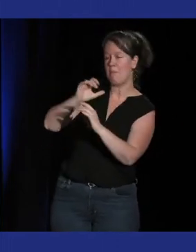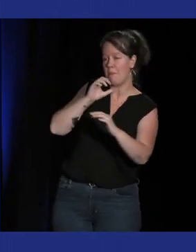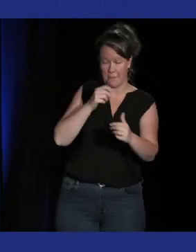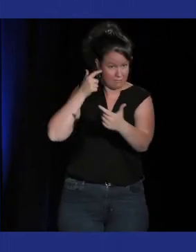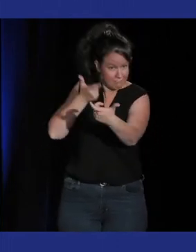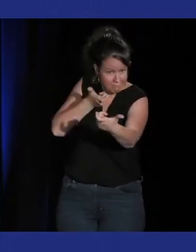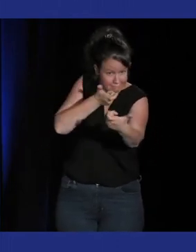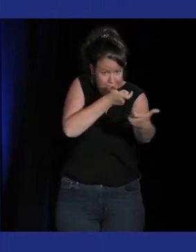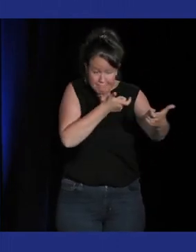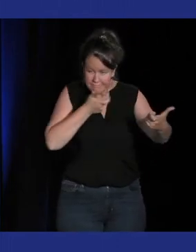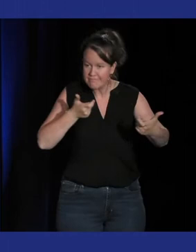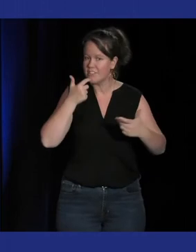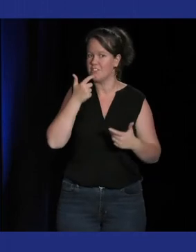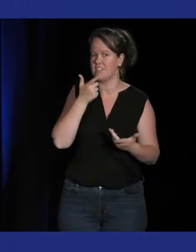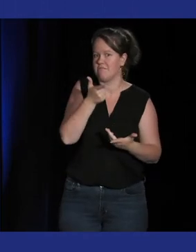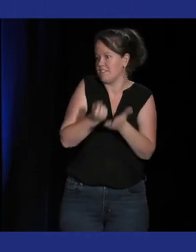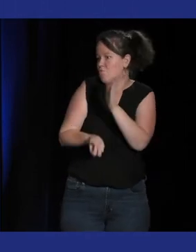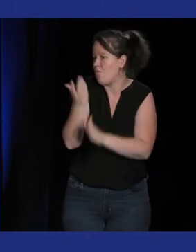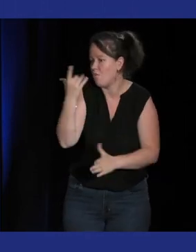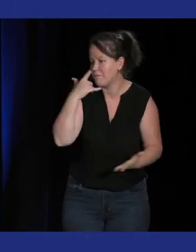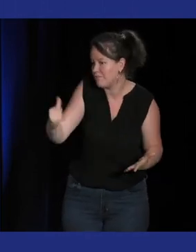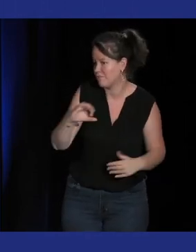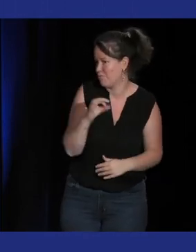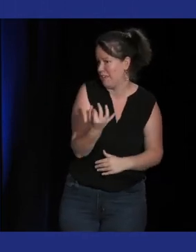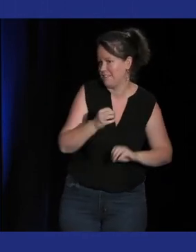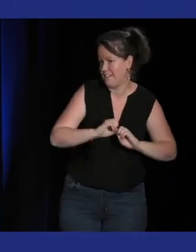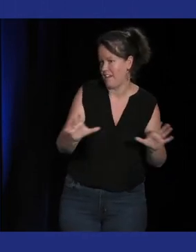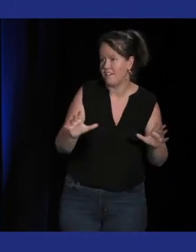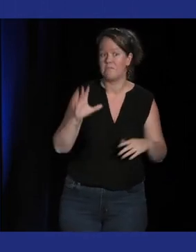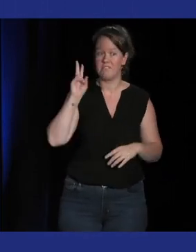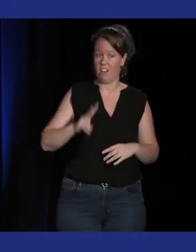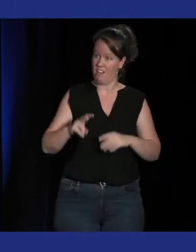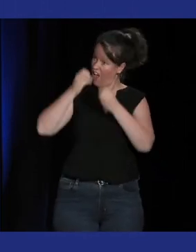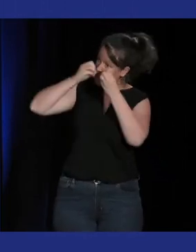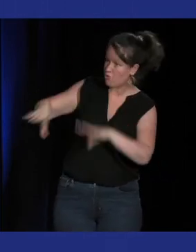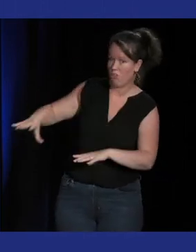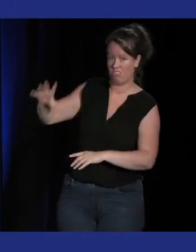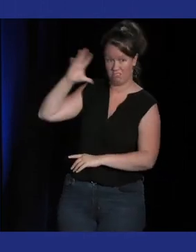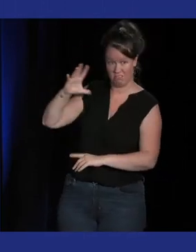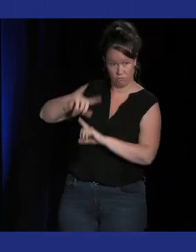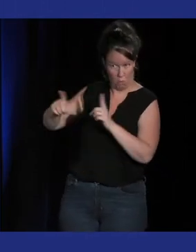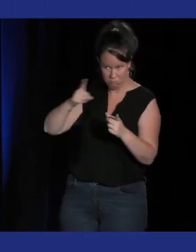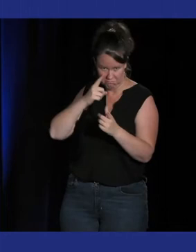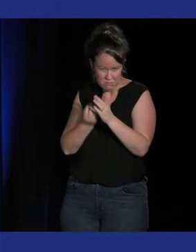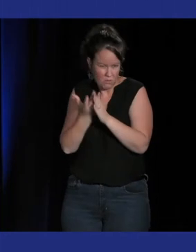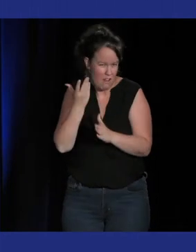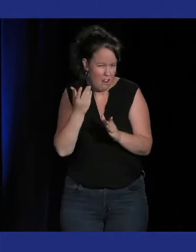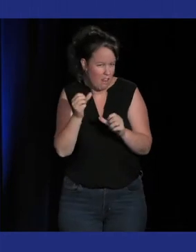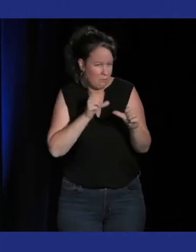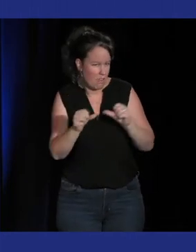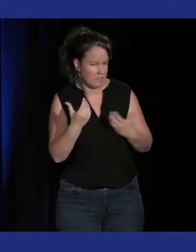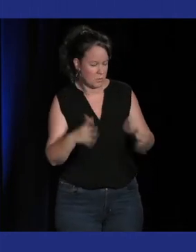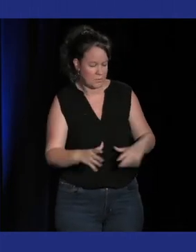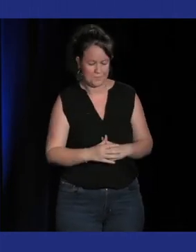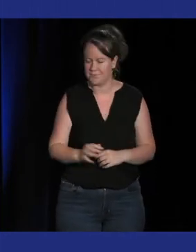mais ça veut pas dire qu'on abandonne ce qui avait été fait avant parce que c'est l'héritage en fait non c'était plus dans le côté justement où les jeux traditionnels vont